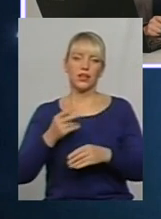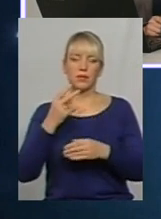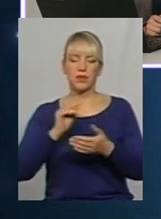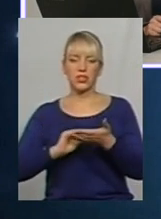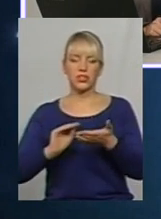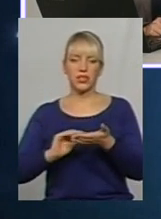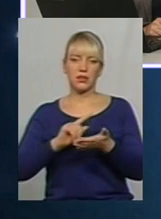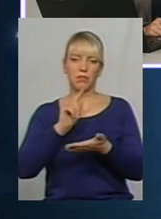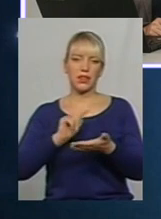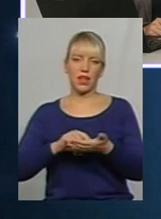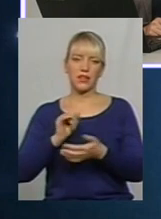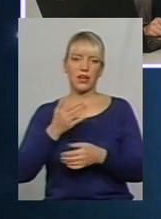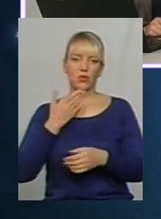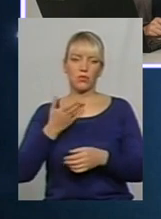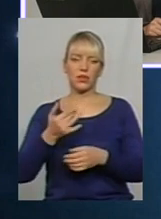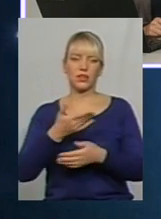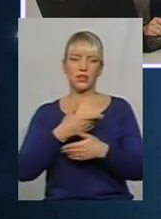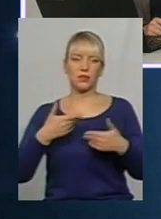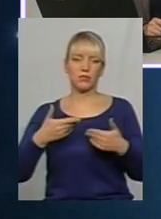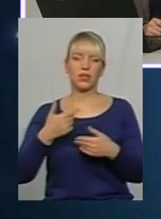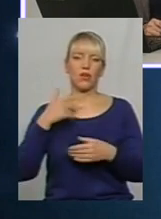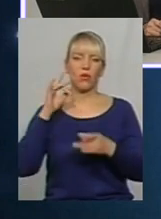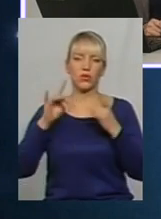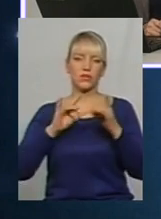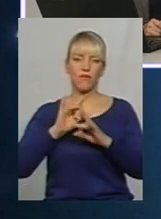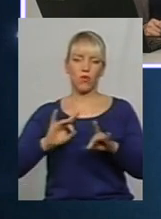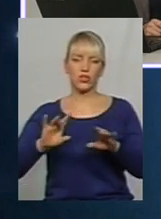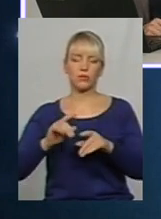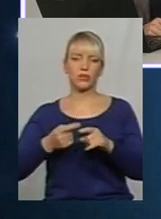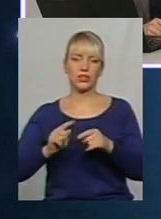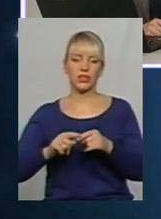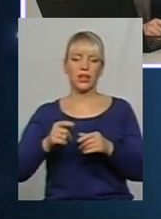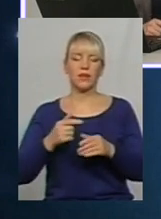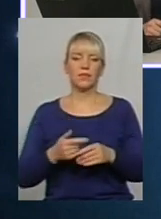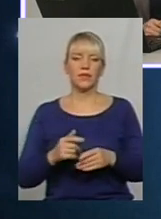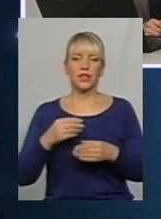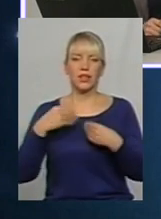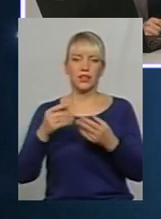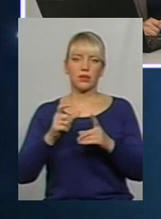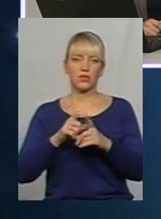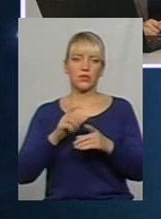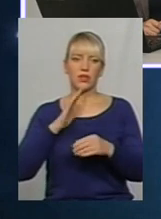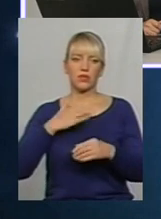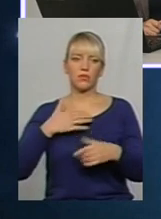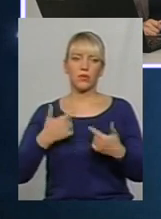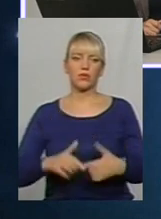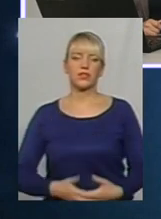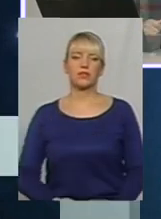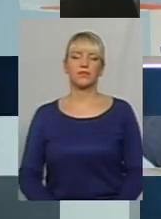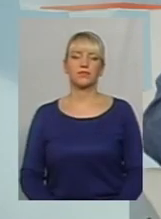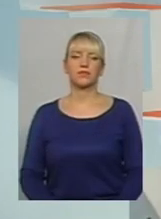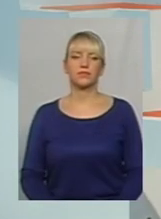питання у коментарях, і ми озвучимо їх. Тож ставте питання, отримайте відповіді, а я передаю слово нашому гостю. Добрий вечір.